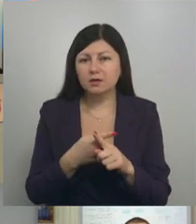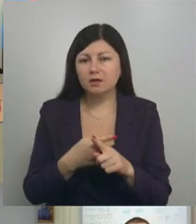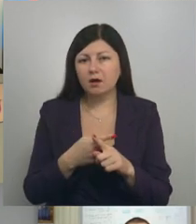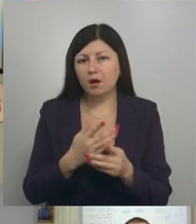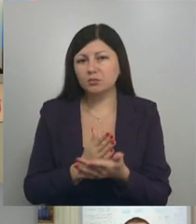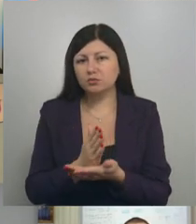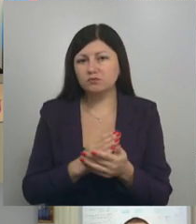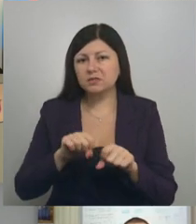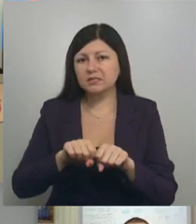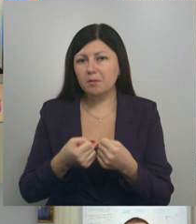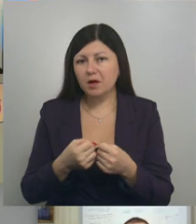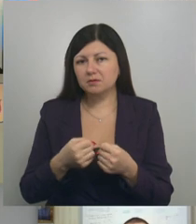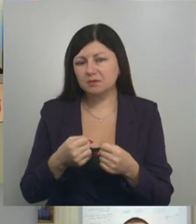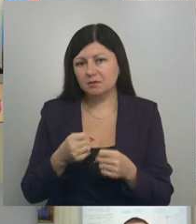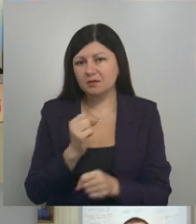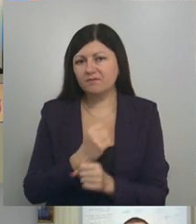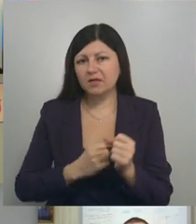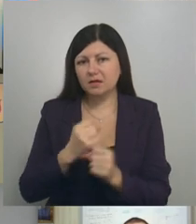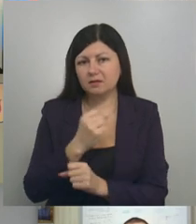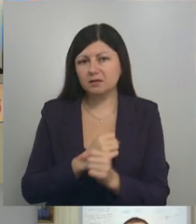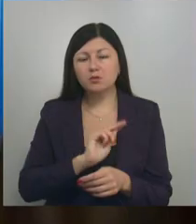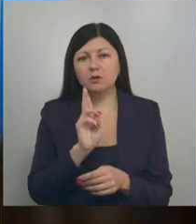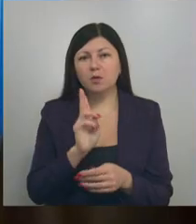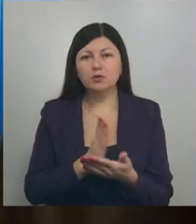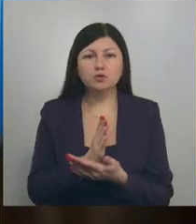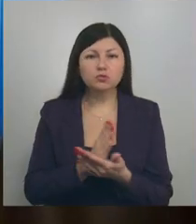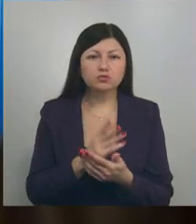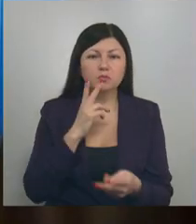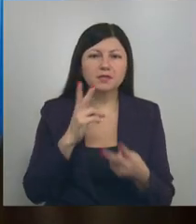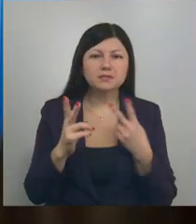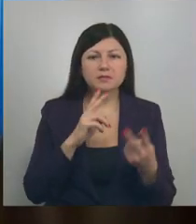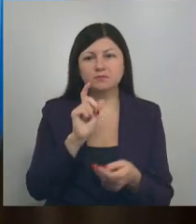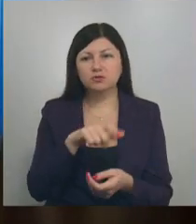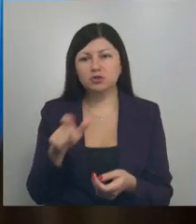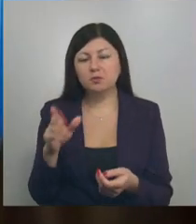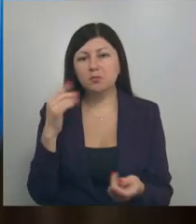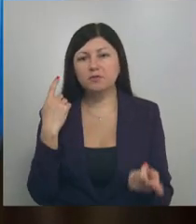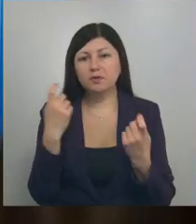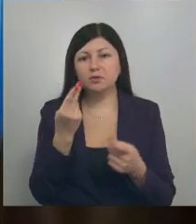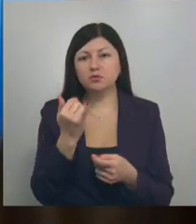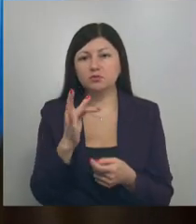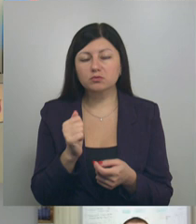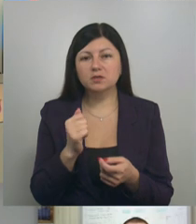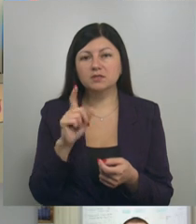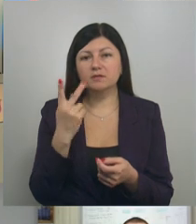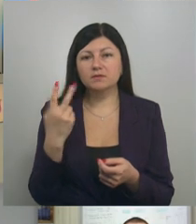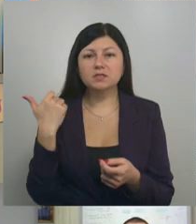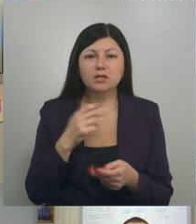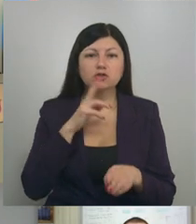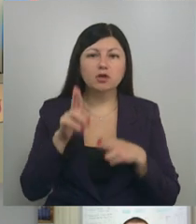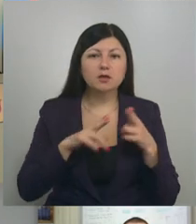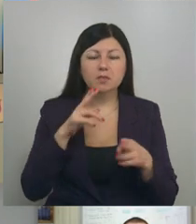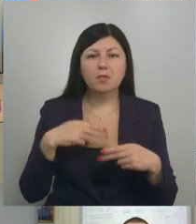нее сломался двигатель. Но это из старой техники, соответственно. Вячеслав Гладков добавил, качество работы коммунальных служб